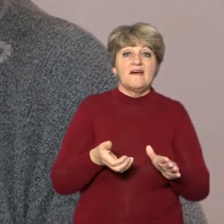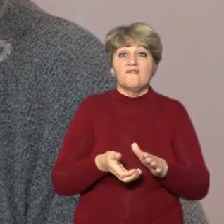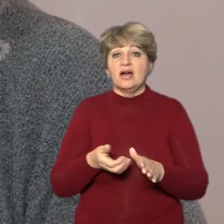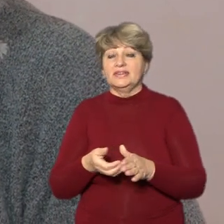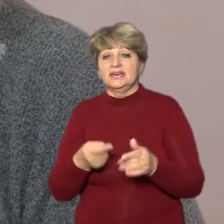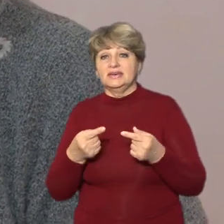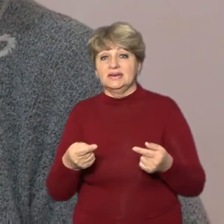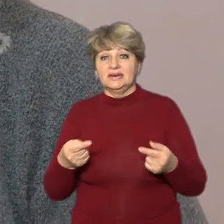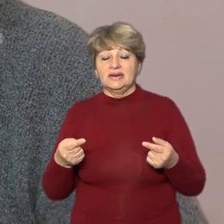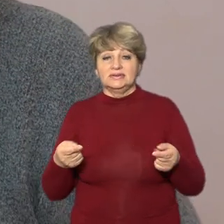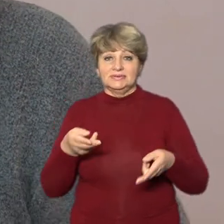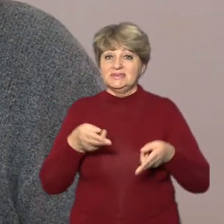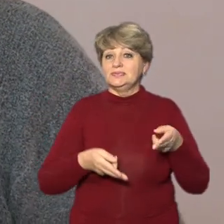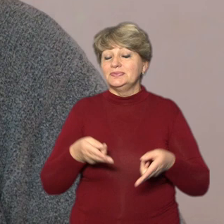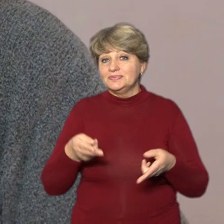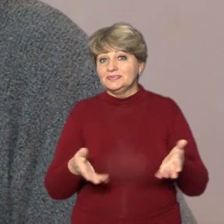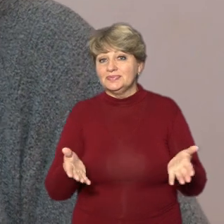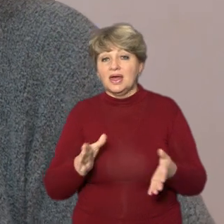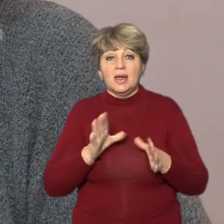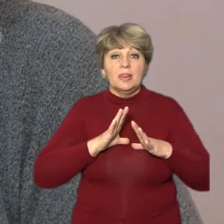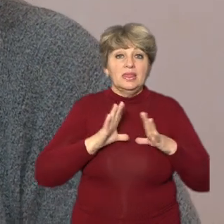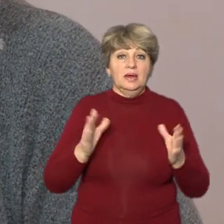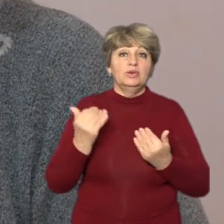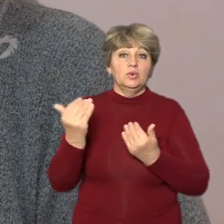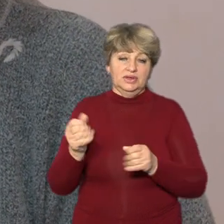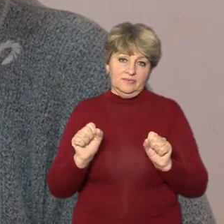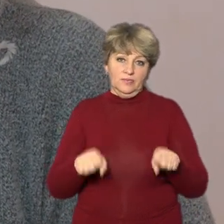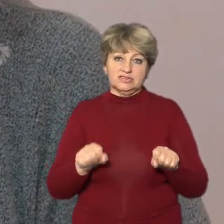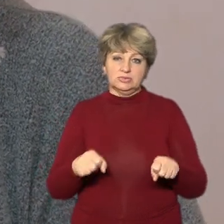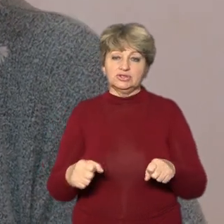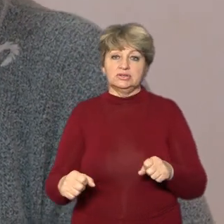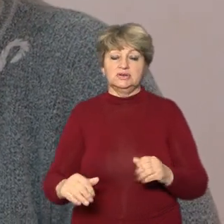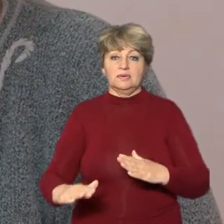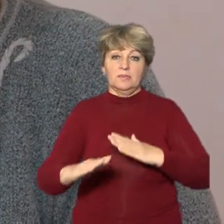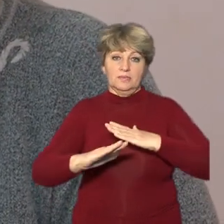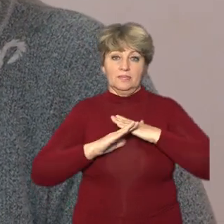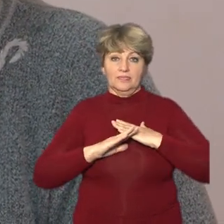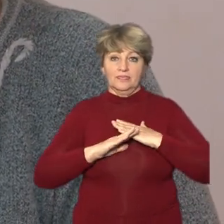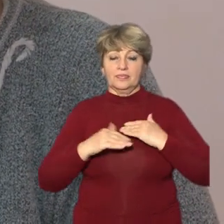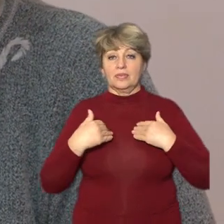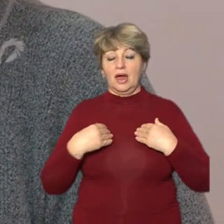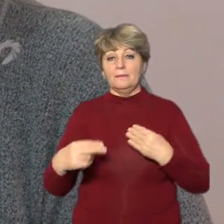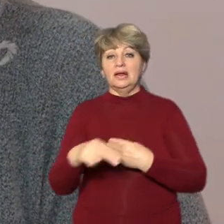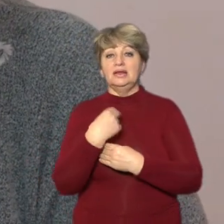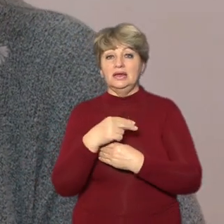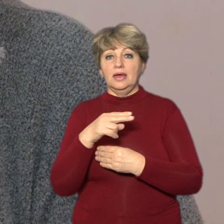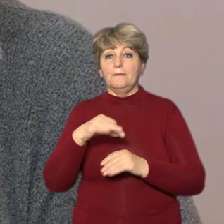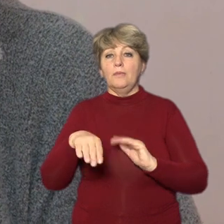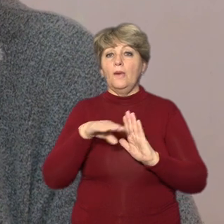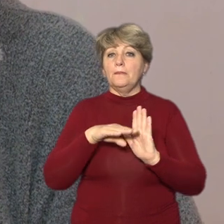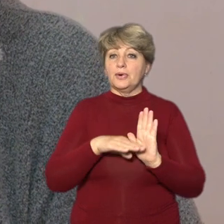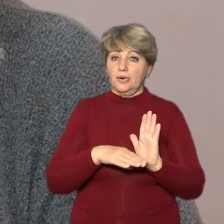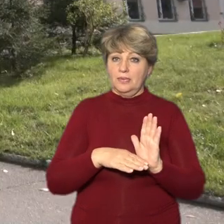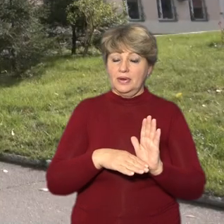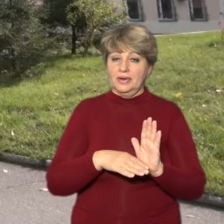не було в них можливості додати нам лічення по програмі медицинських